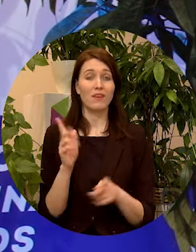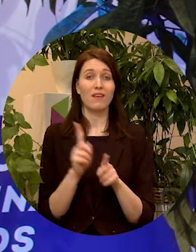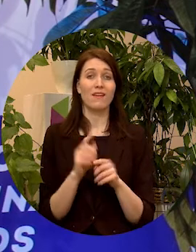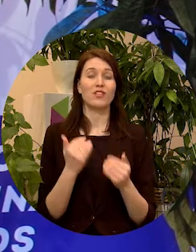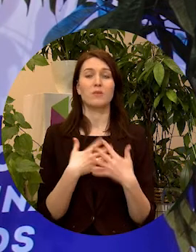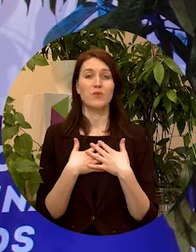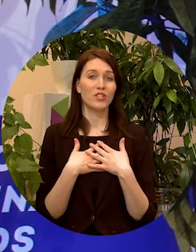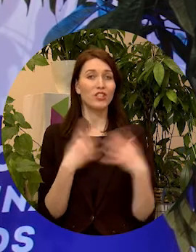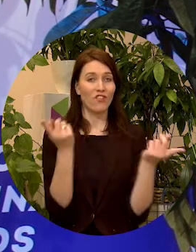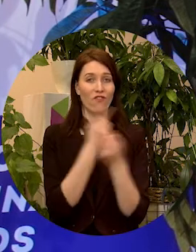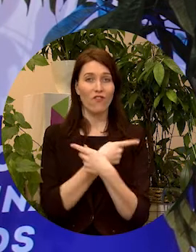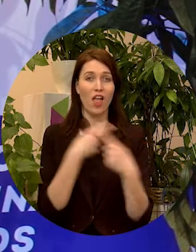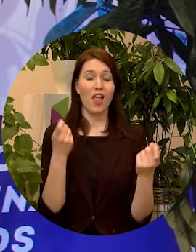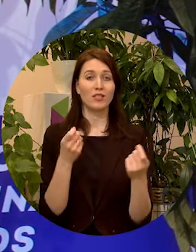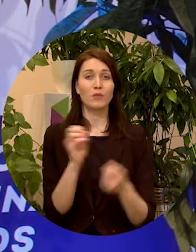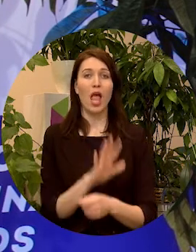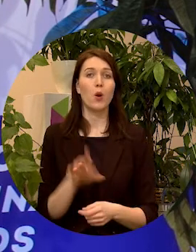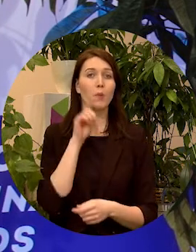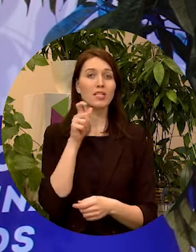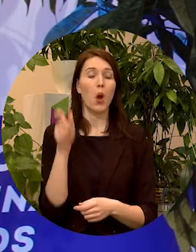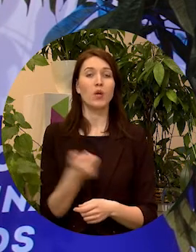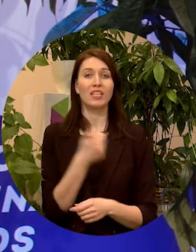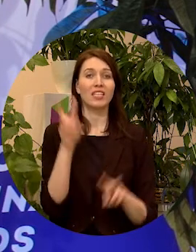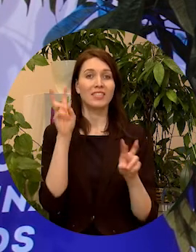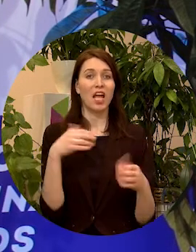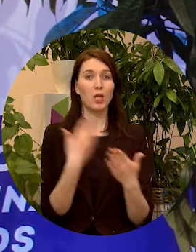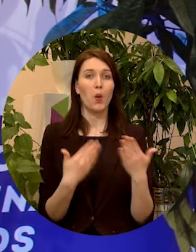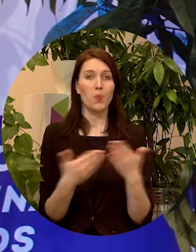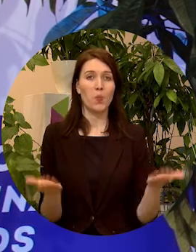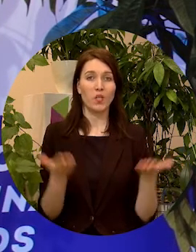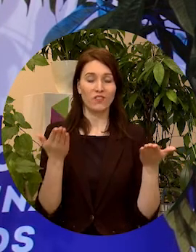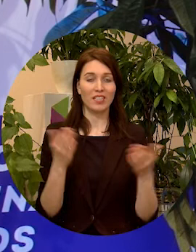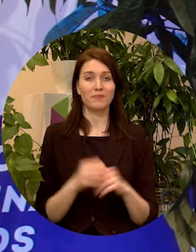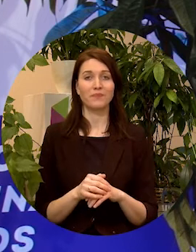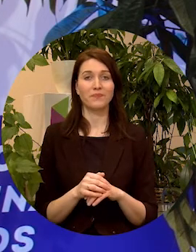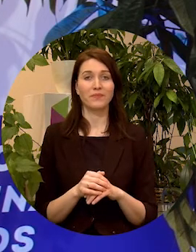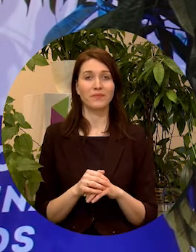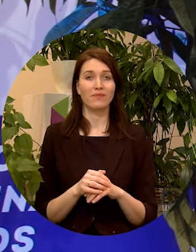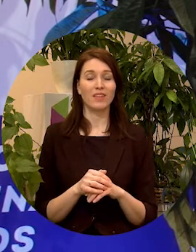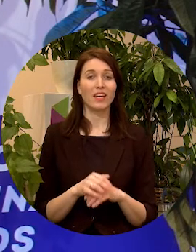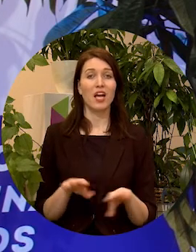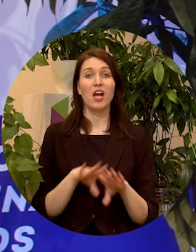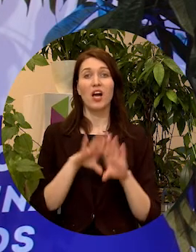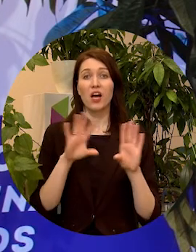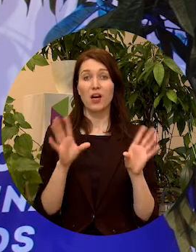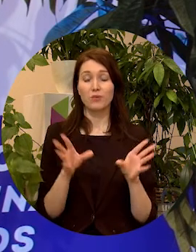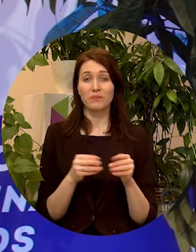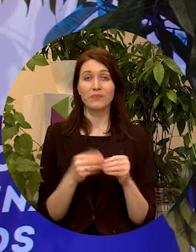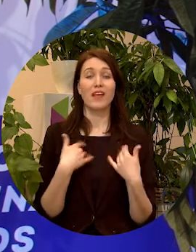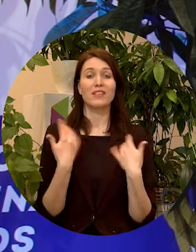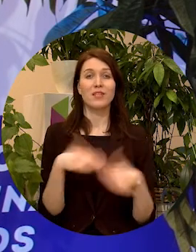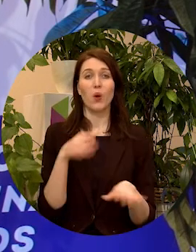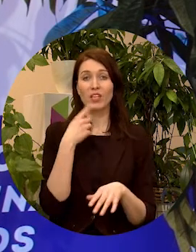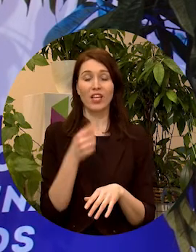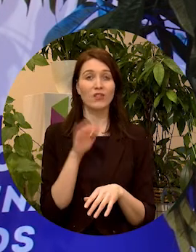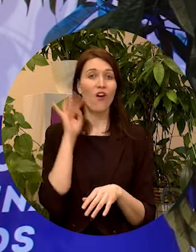vēstījums Eiropas jaunatnes gada arī motivācijai. Nu lūk, tad visbeidzot es jau pieminēju